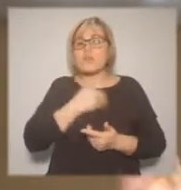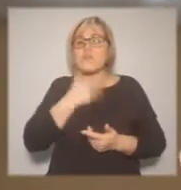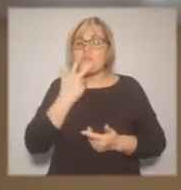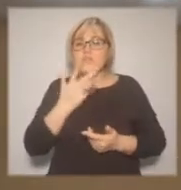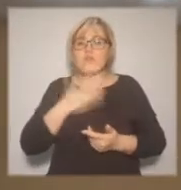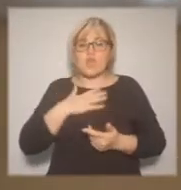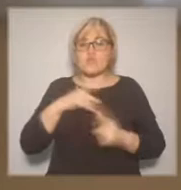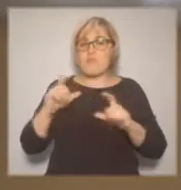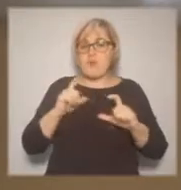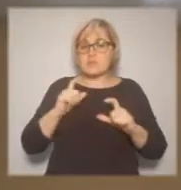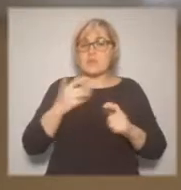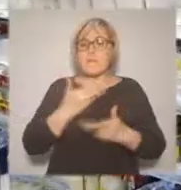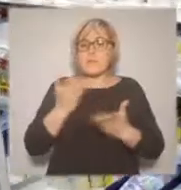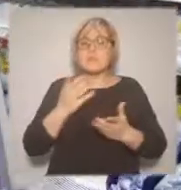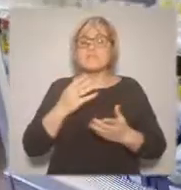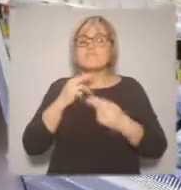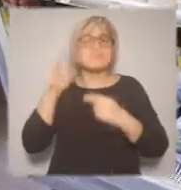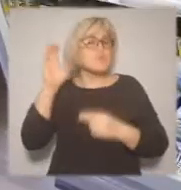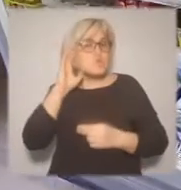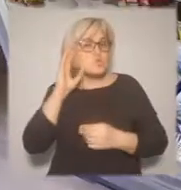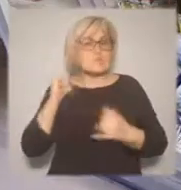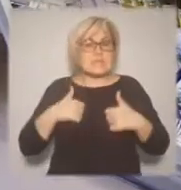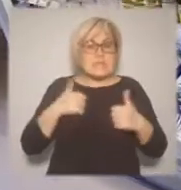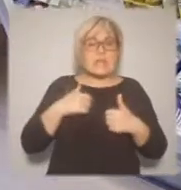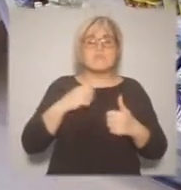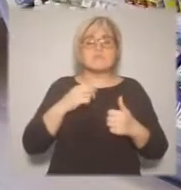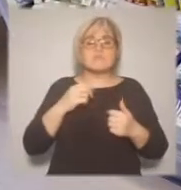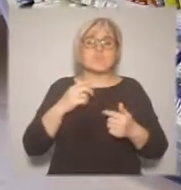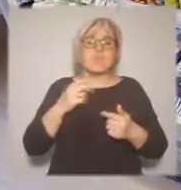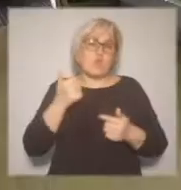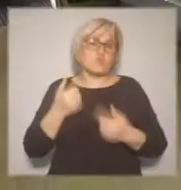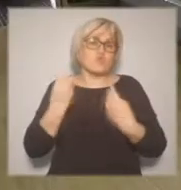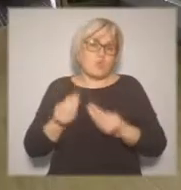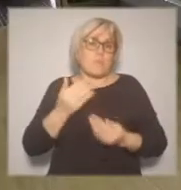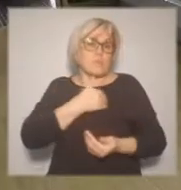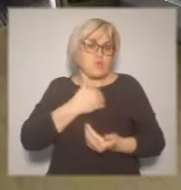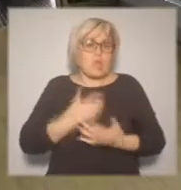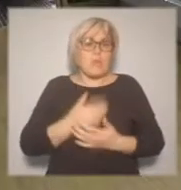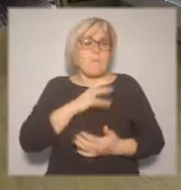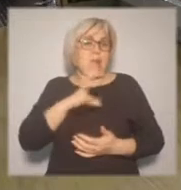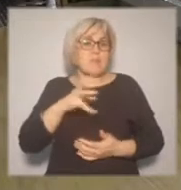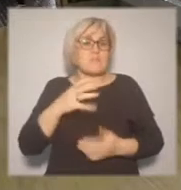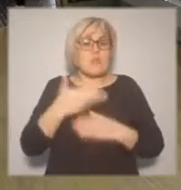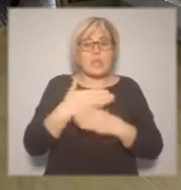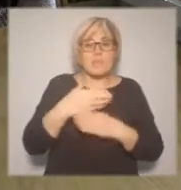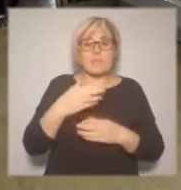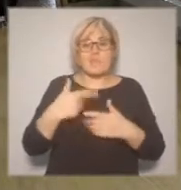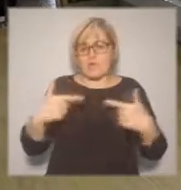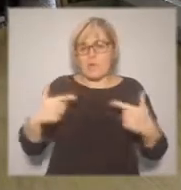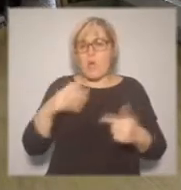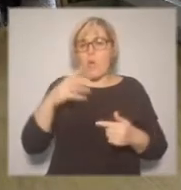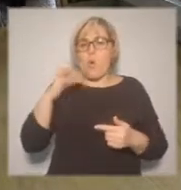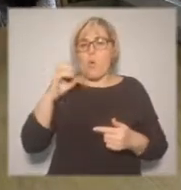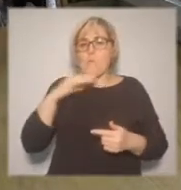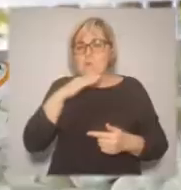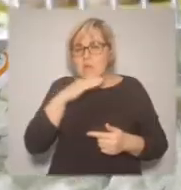удовлетворить все их пожелания. Богатство рыбных деликатесов – оленины, кедровых орехов, клюквы, морожки, грибов – дают